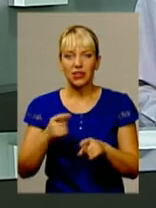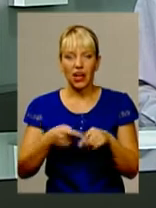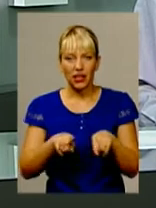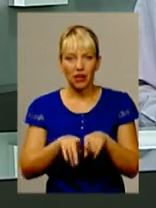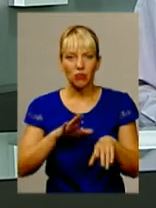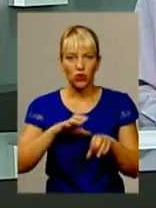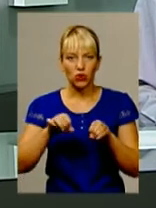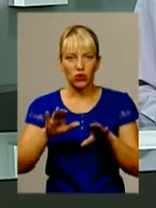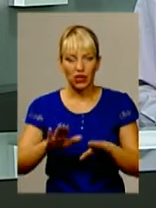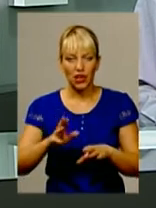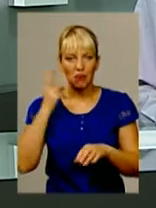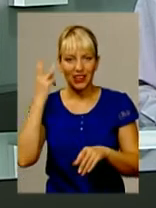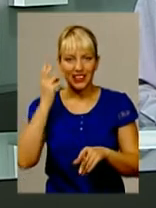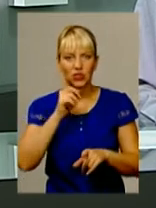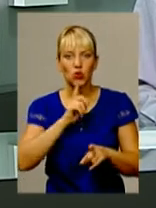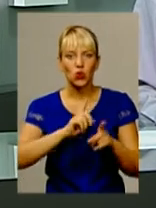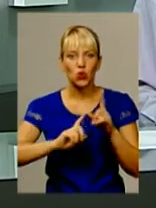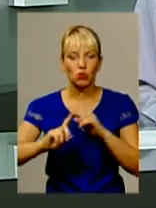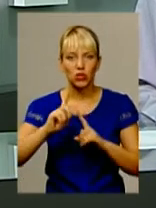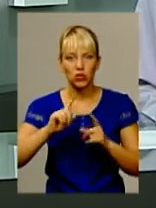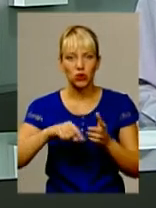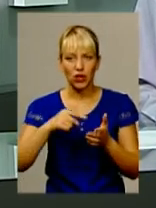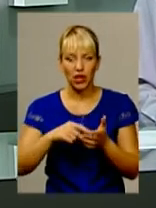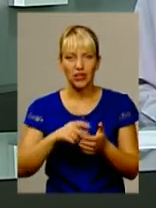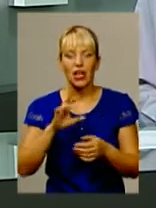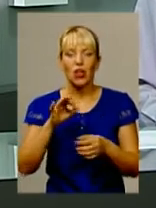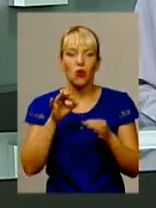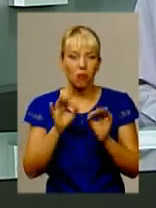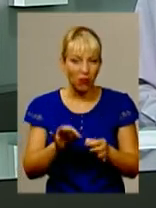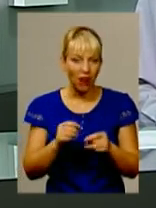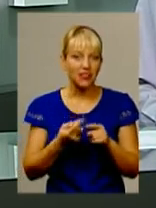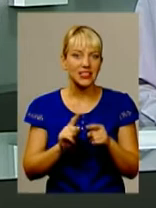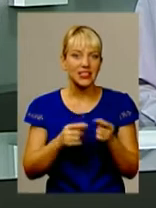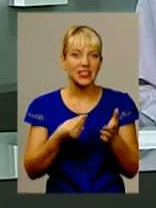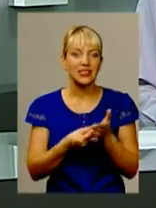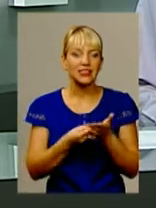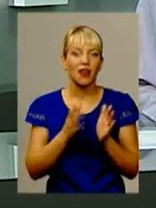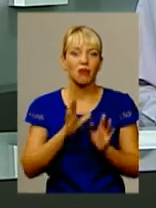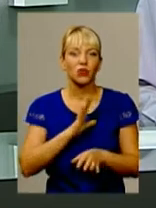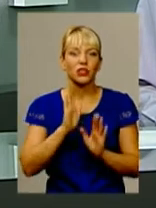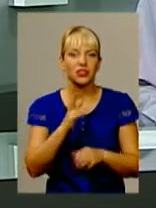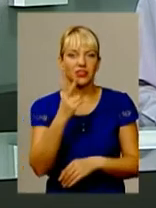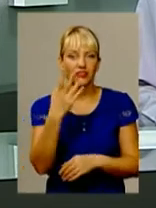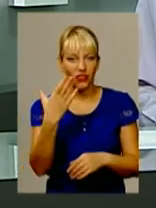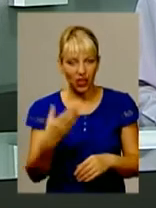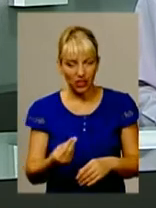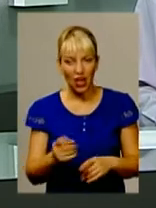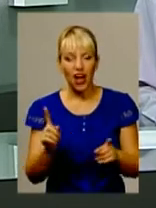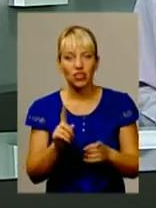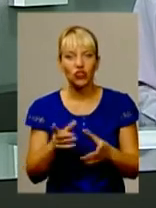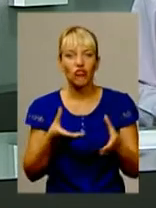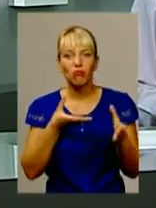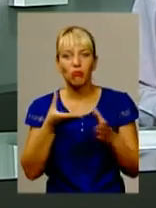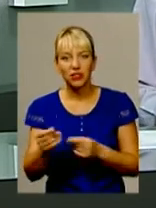припису антимонопольного комітету. Щоправда, нові тарифи діяли лише два дні. Що вплинуло на чергову зміну вартості